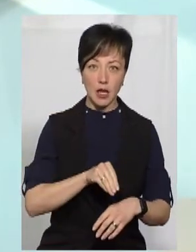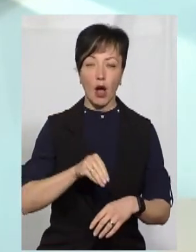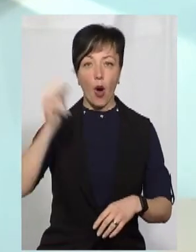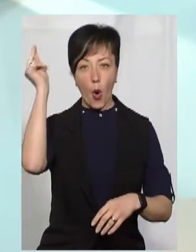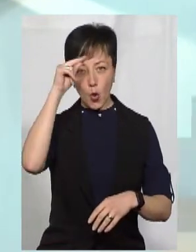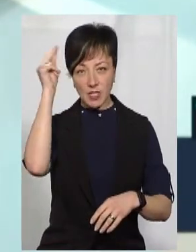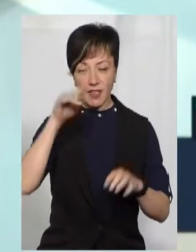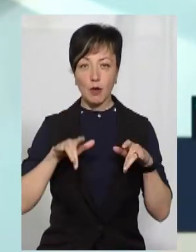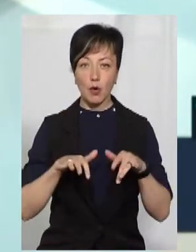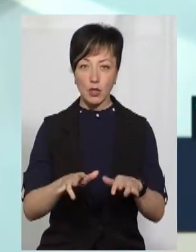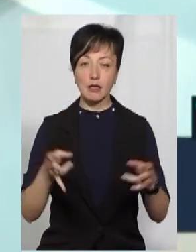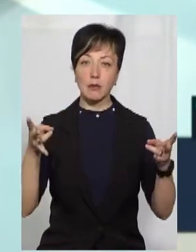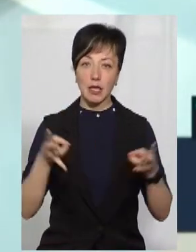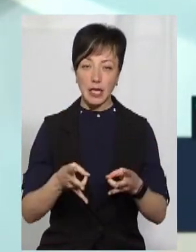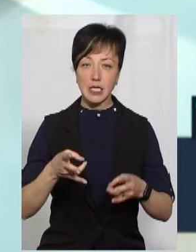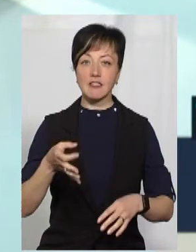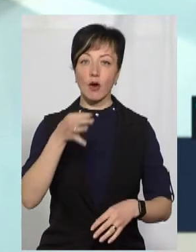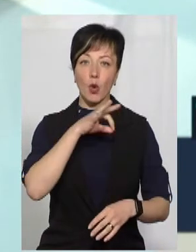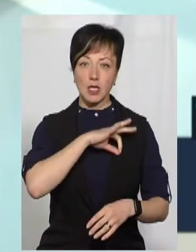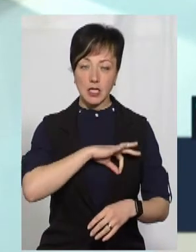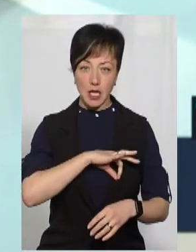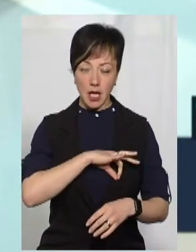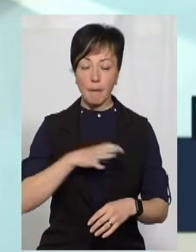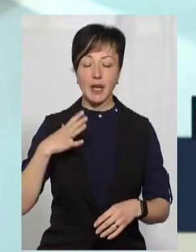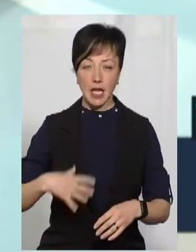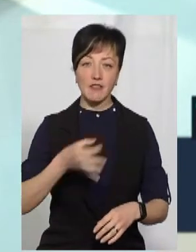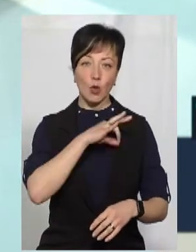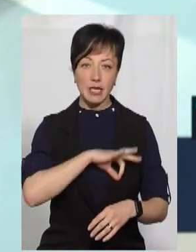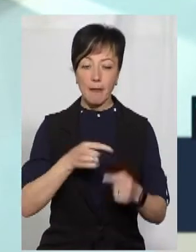процес придеться з використанням дистанційних технологій.